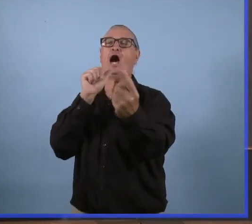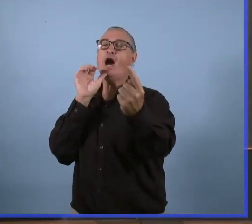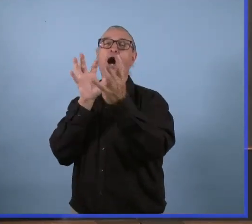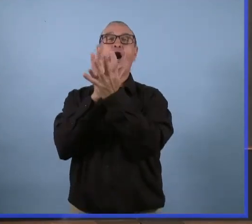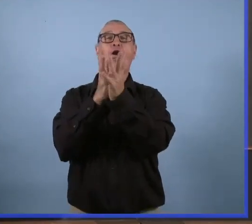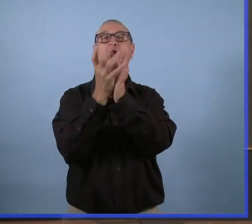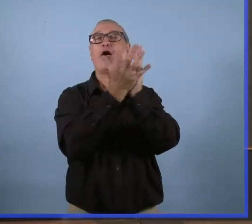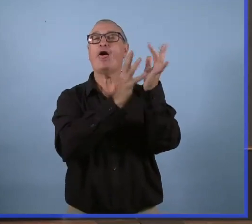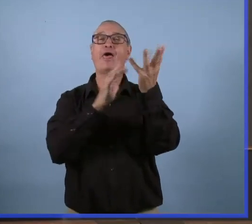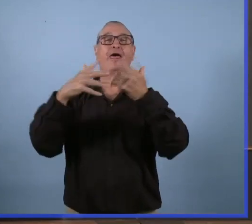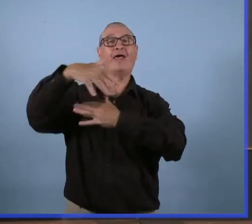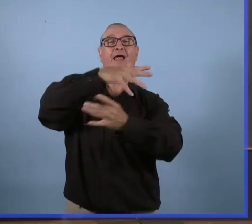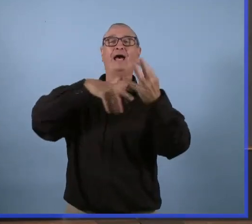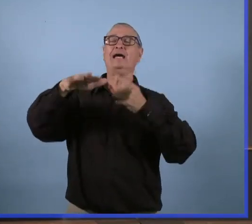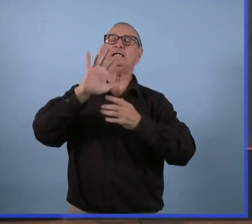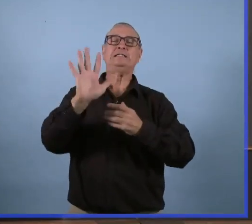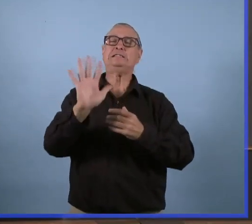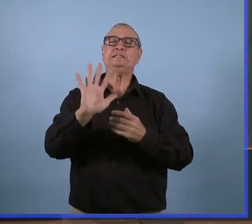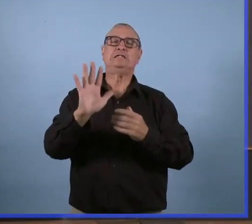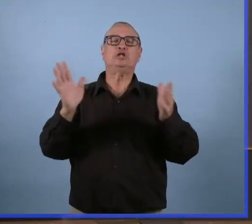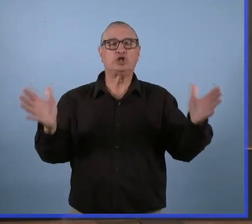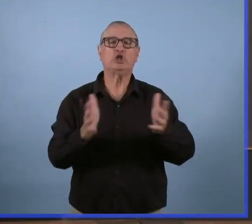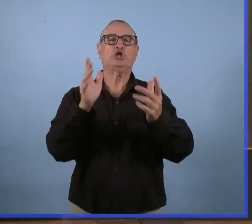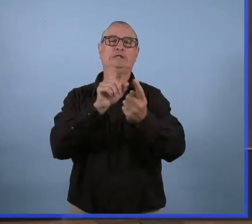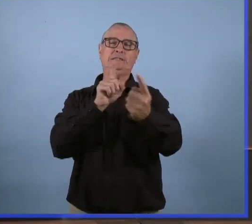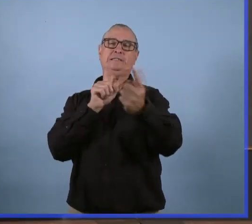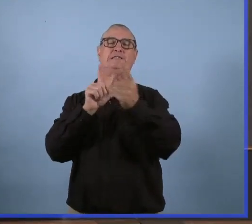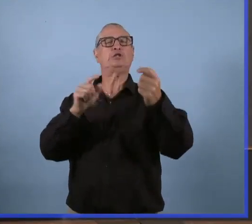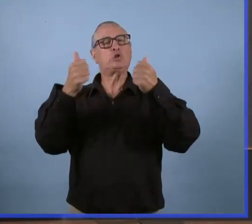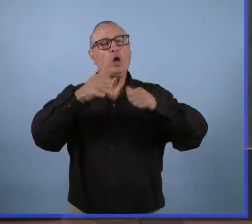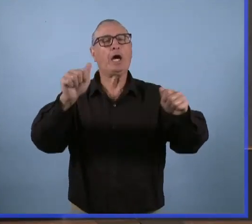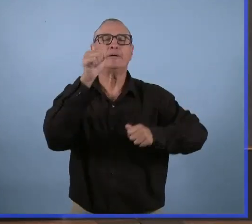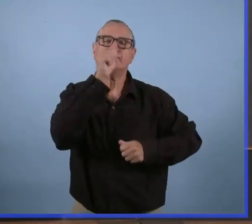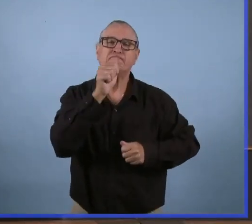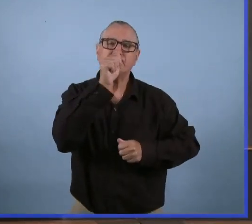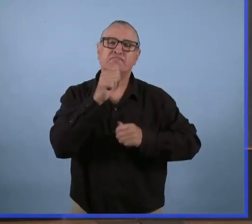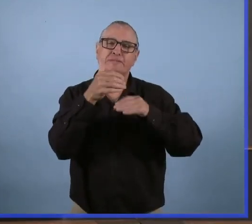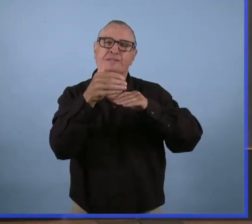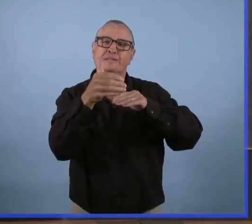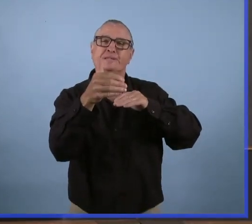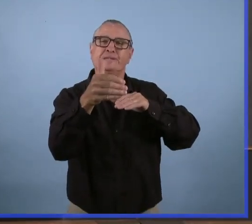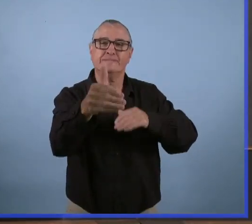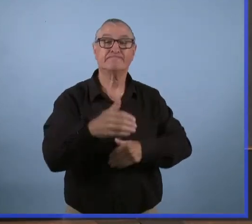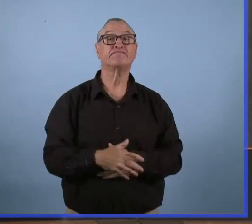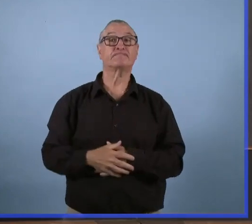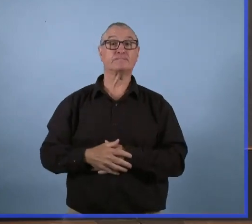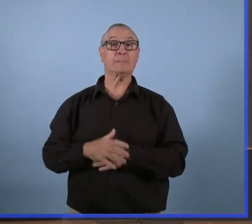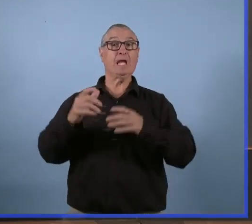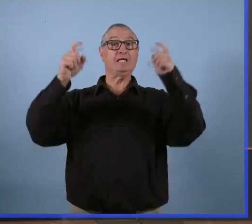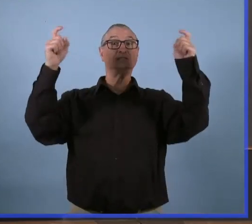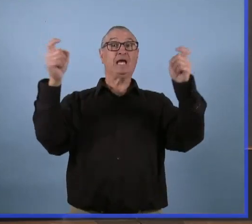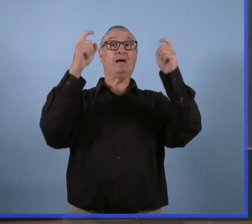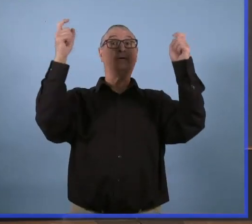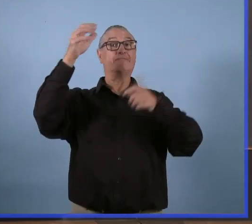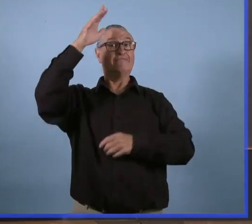limiter les contacts. À l'heure actuelle, il faut prendre des mesures pour se protéger les uns les autres. Tout le monde doit se faire vacciner.